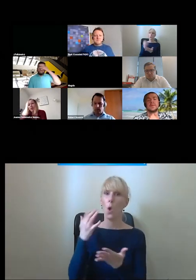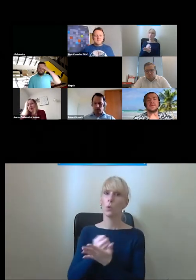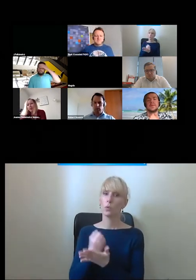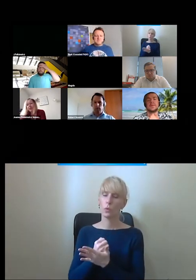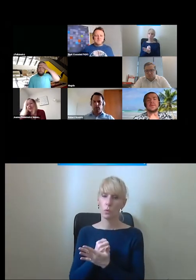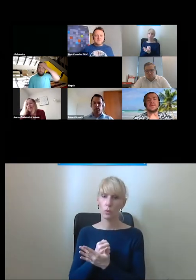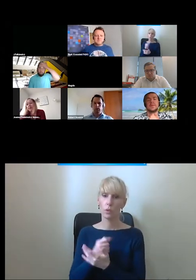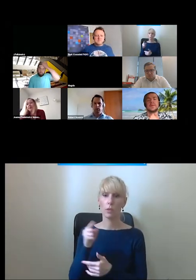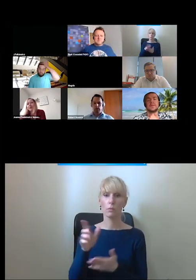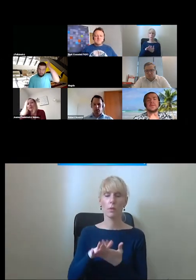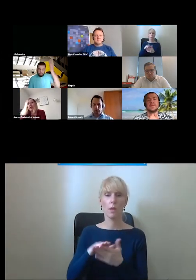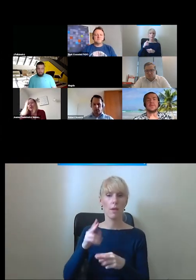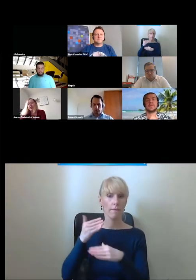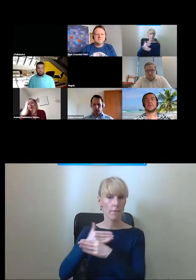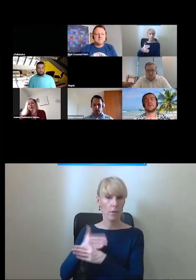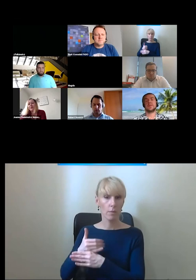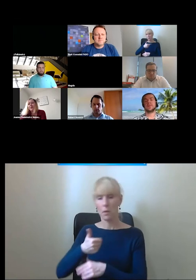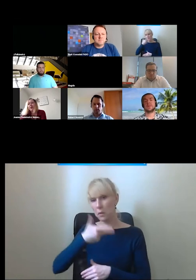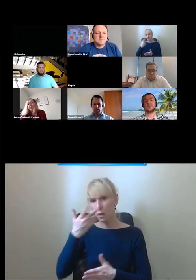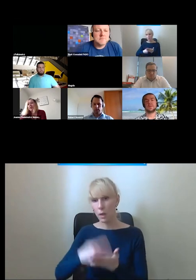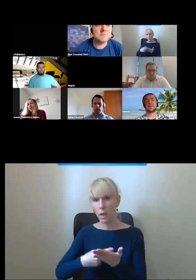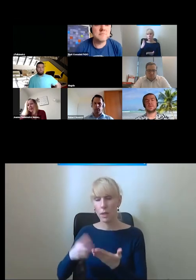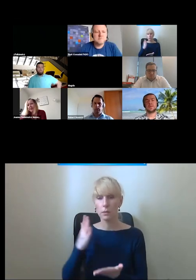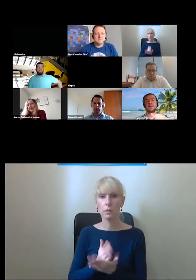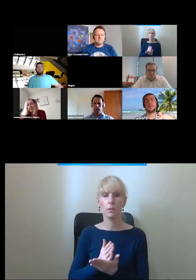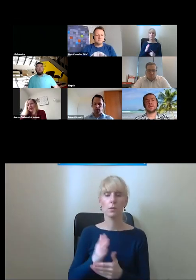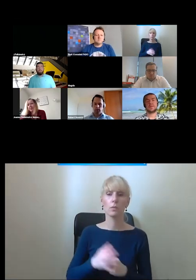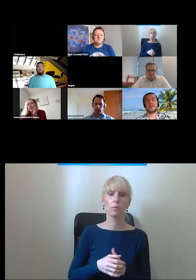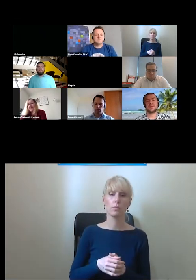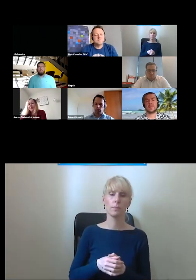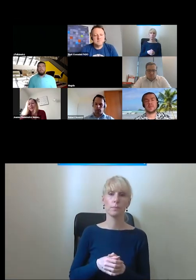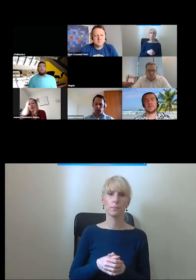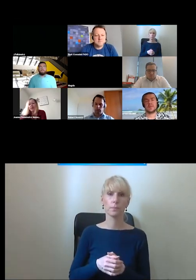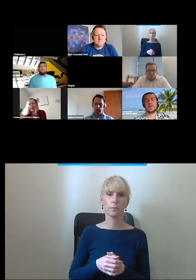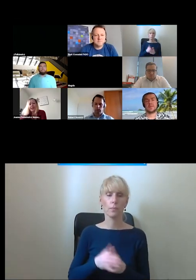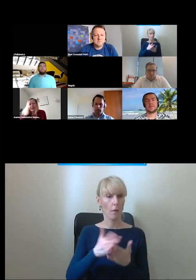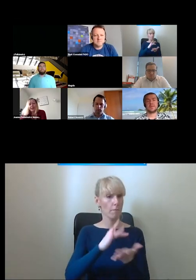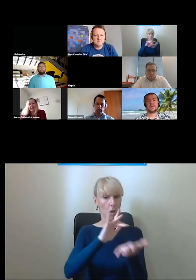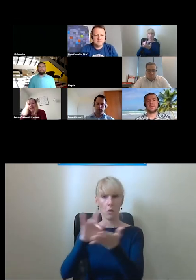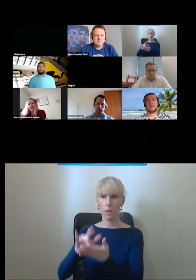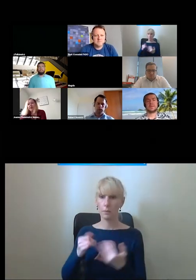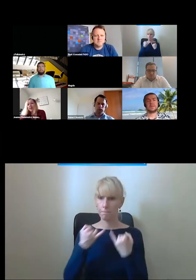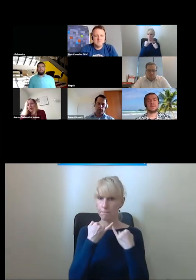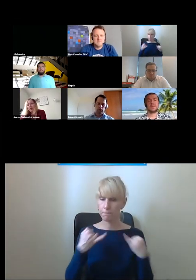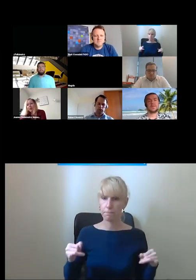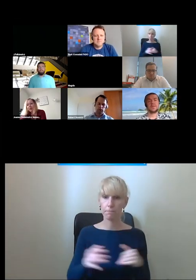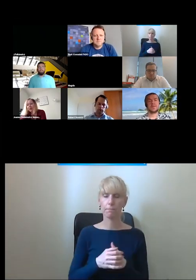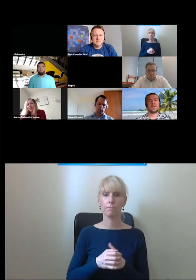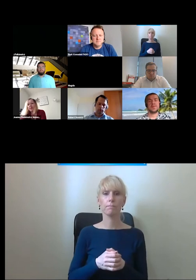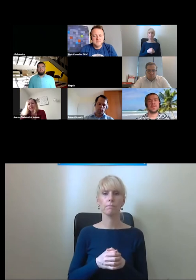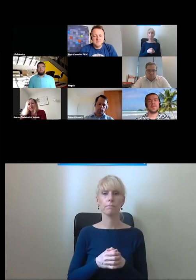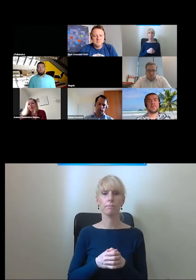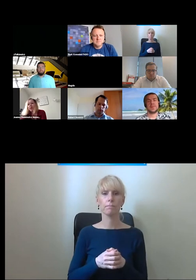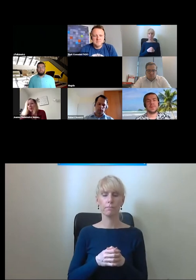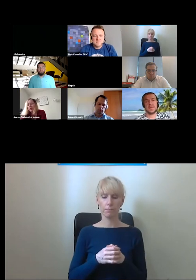kilkukrotnie i też w kilku naszych lokalizacjach między innymi też na nie tylko w siedzibie głównej tylko